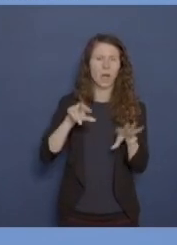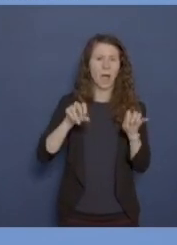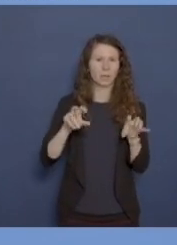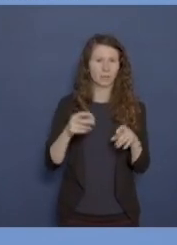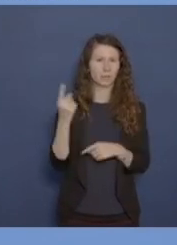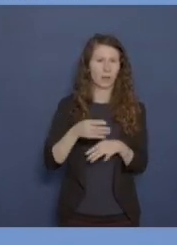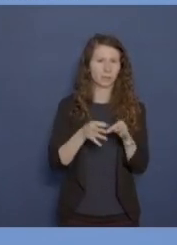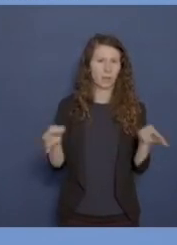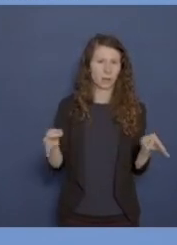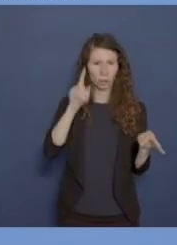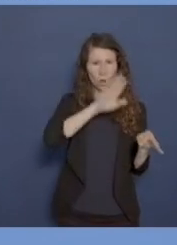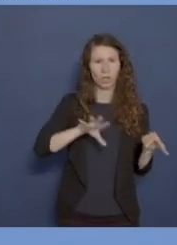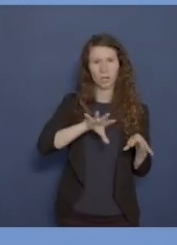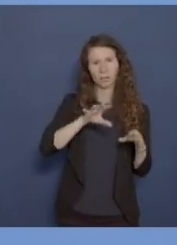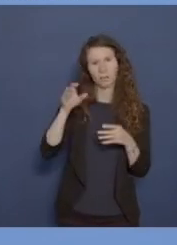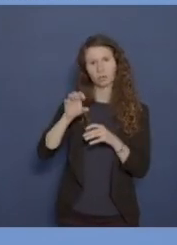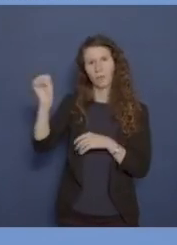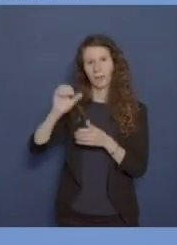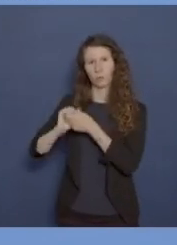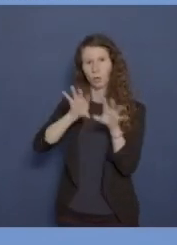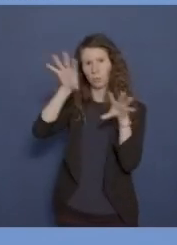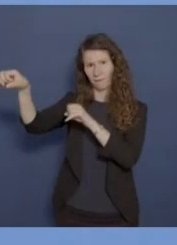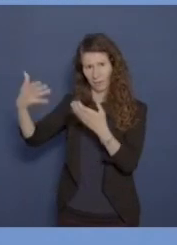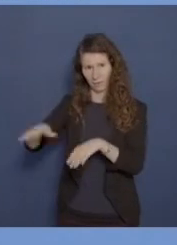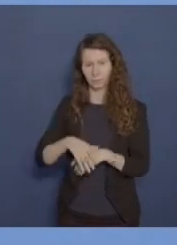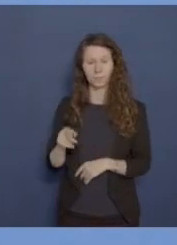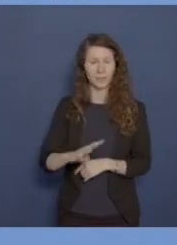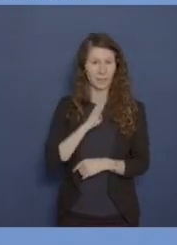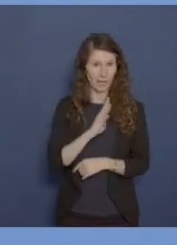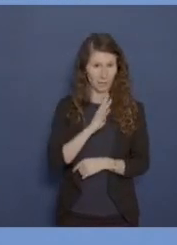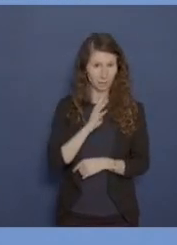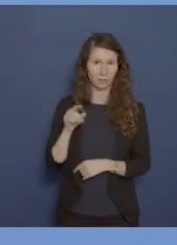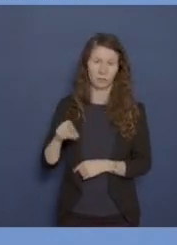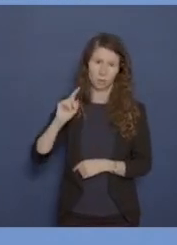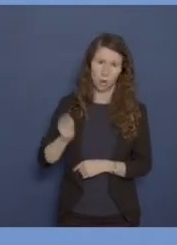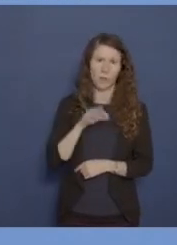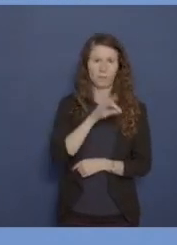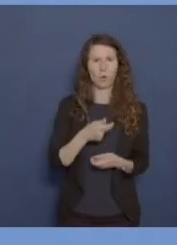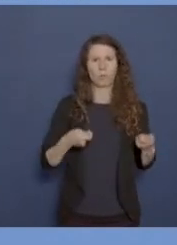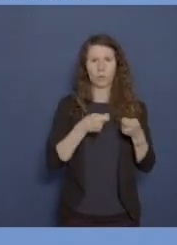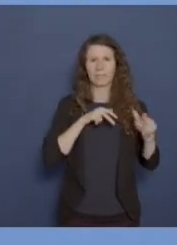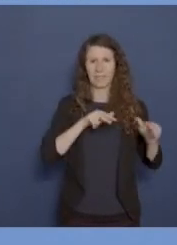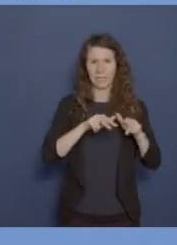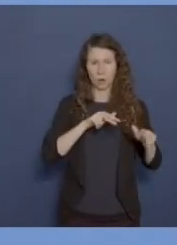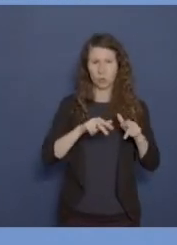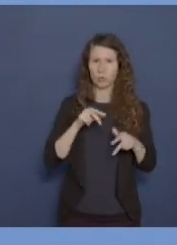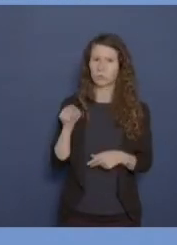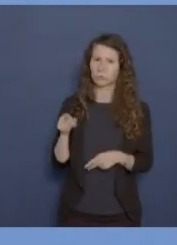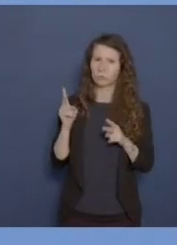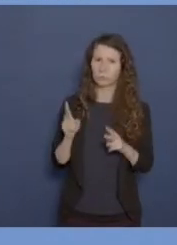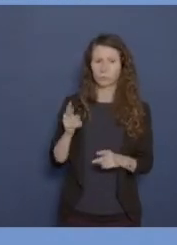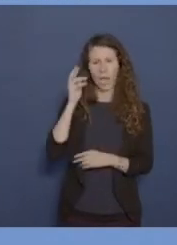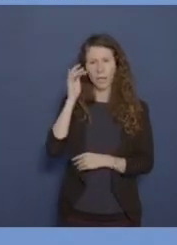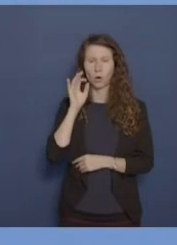Jahrestages des Überfalls Deutschlands auf die Sowjetunion. Er hat in dieser Rede auch noch mal für die Bundesregierung darin an die